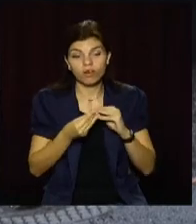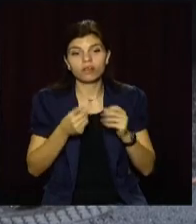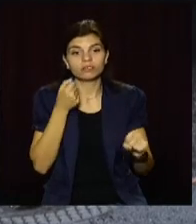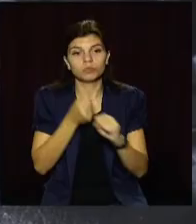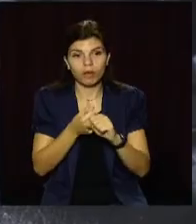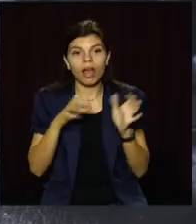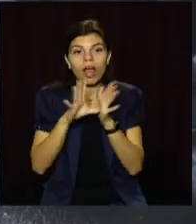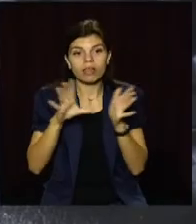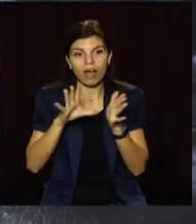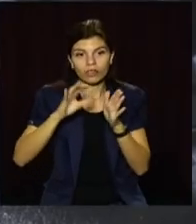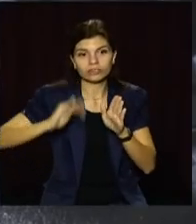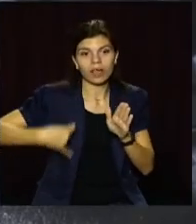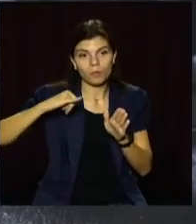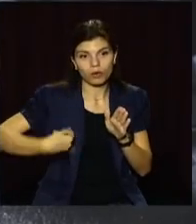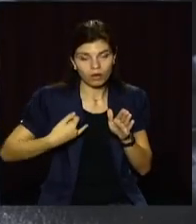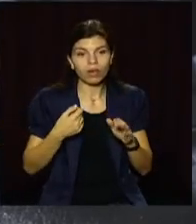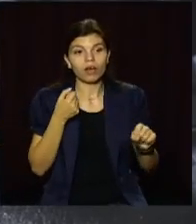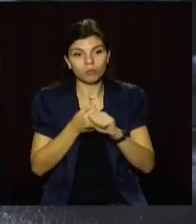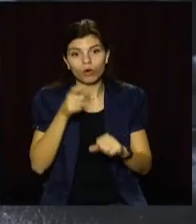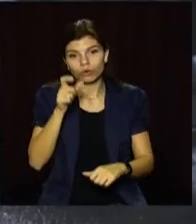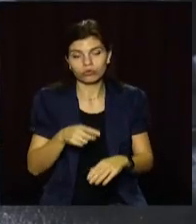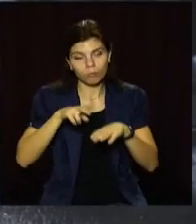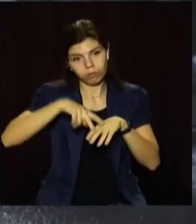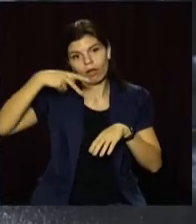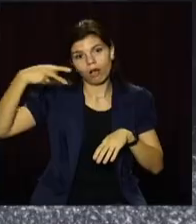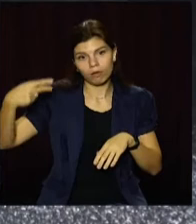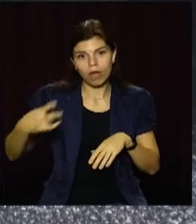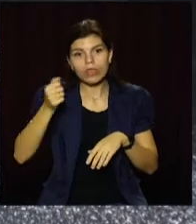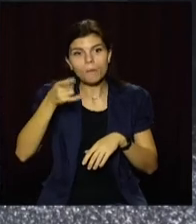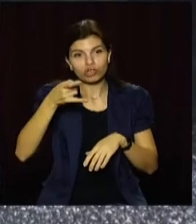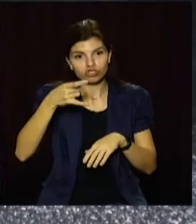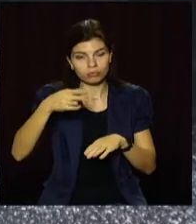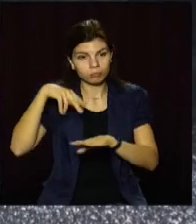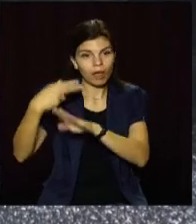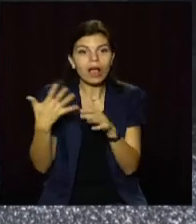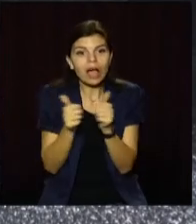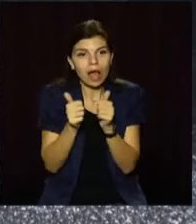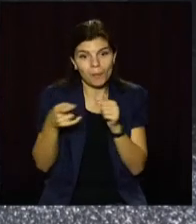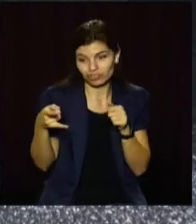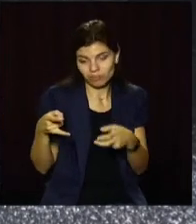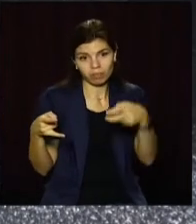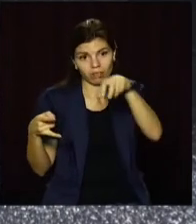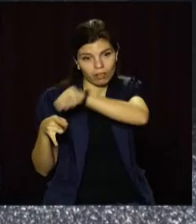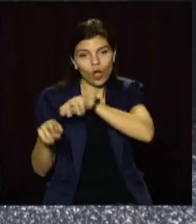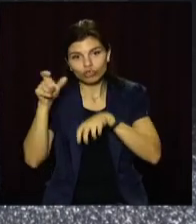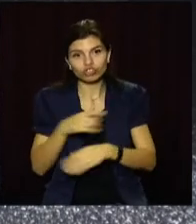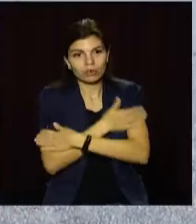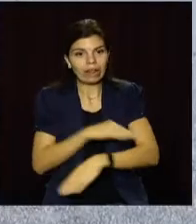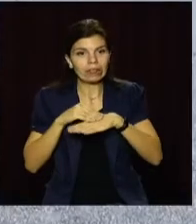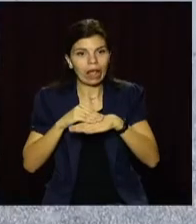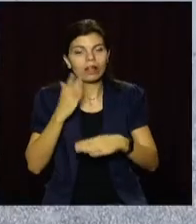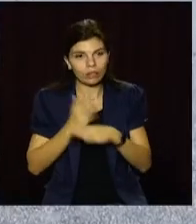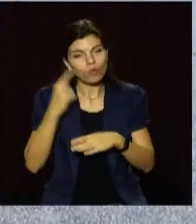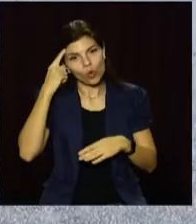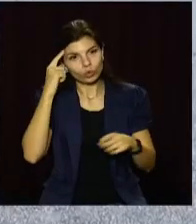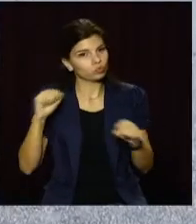електросамокатника. Від удару потерпілого відкинула на автівку, яка проїжджала поруч. У чоловіка тілесні ушкодження, струс